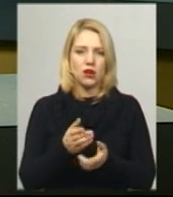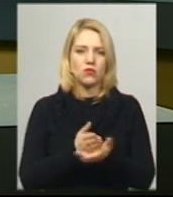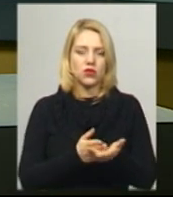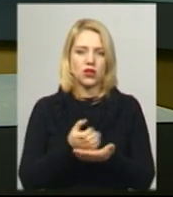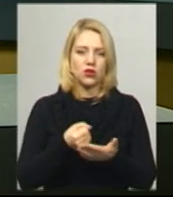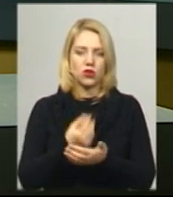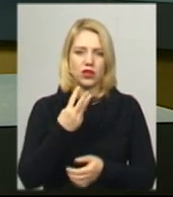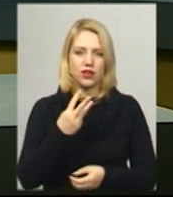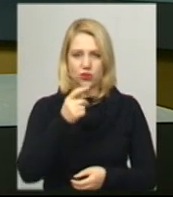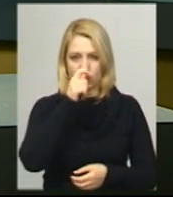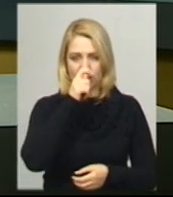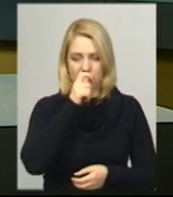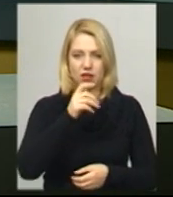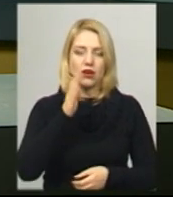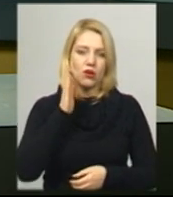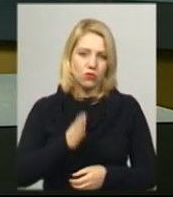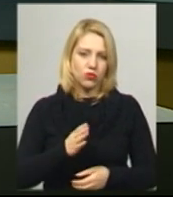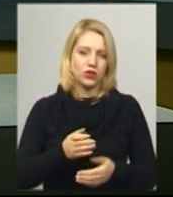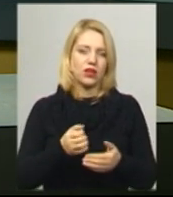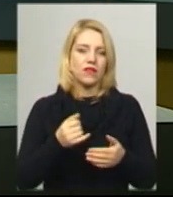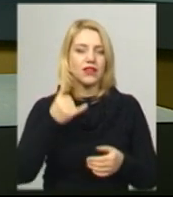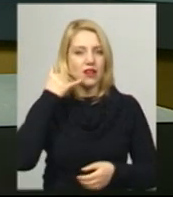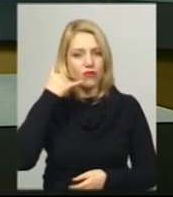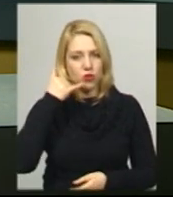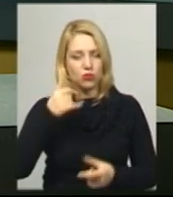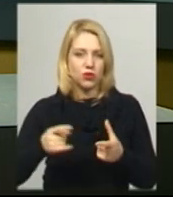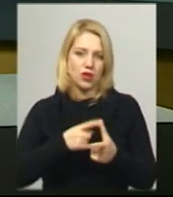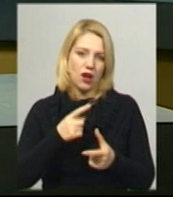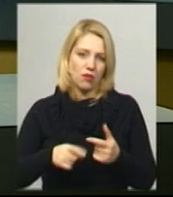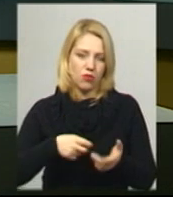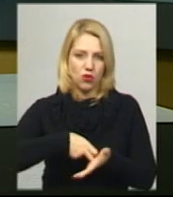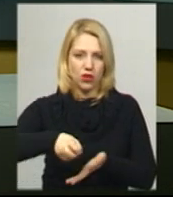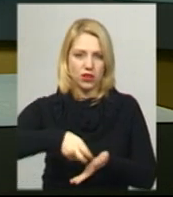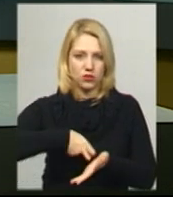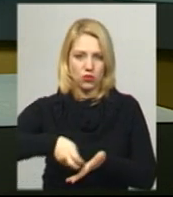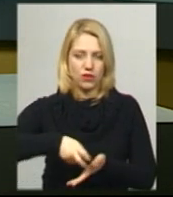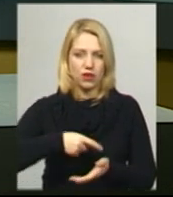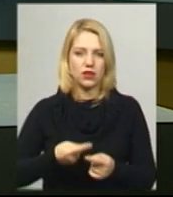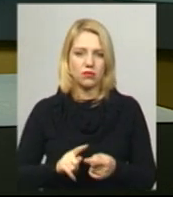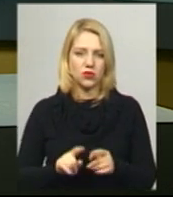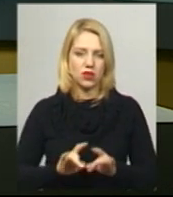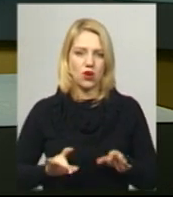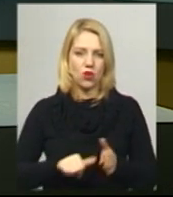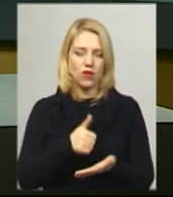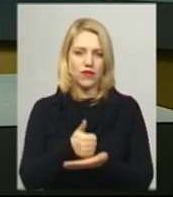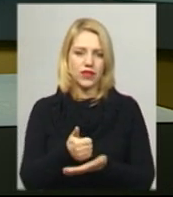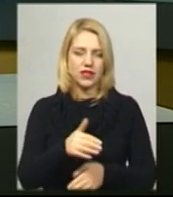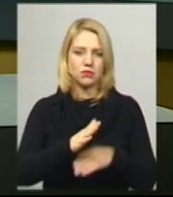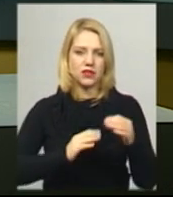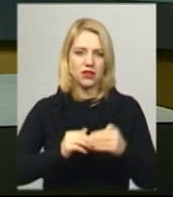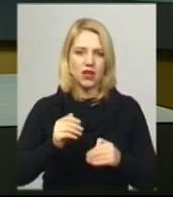3 квітня відбуватимуться в телефонному режимі або через електронне листування. Про це розповідає головний спеціаліст управління